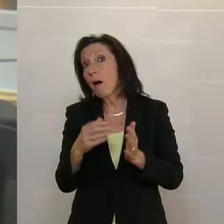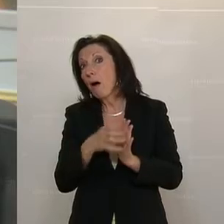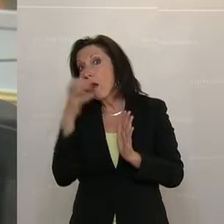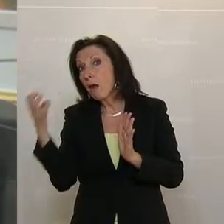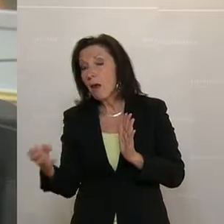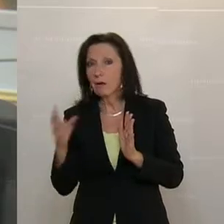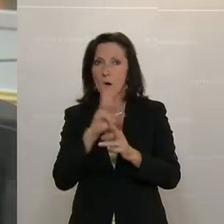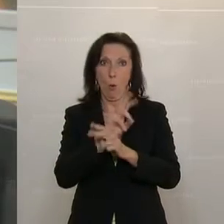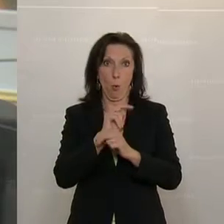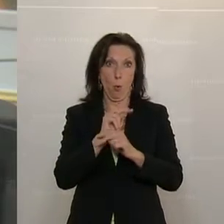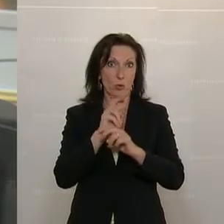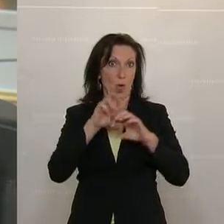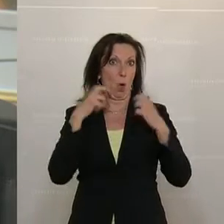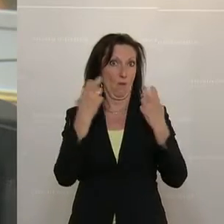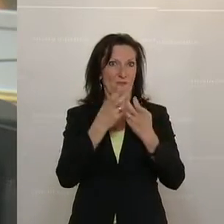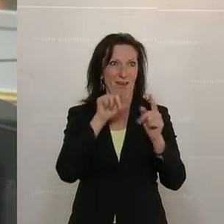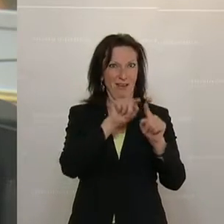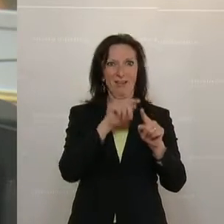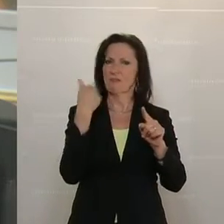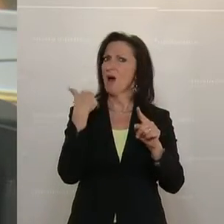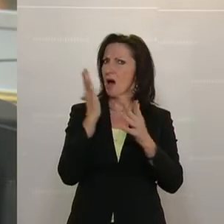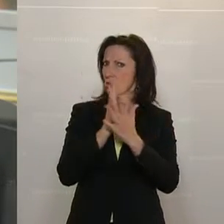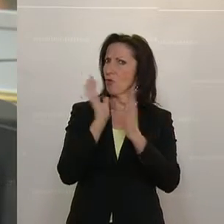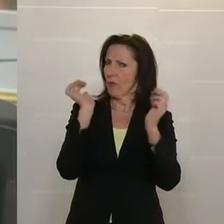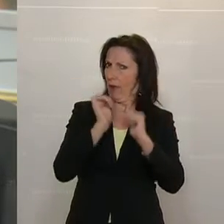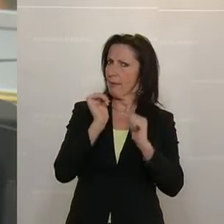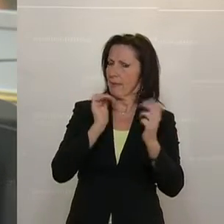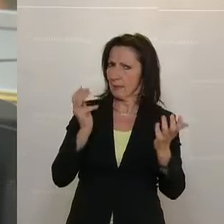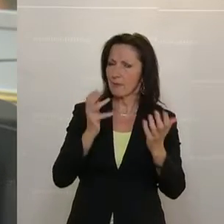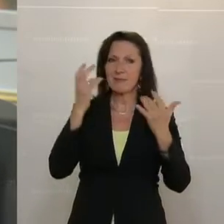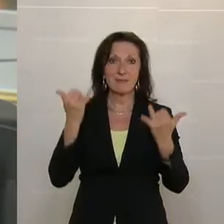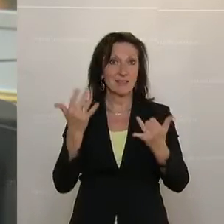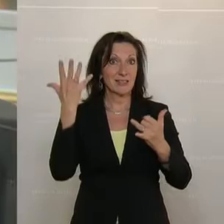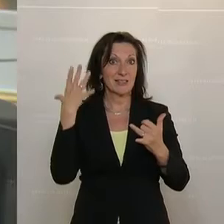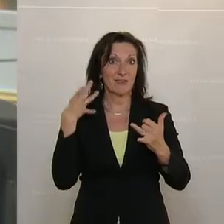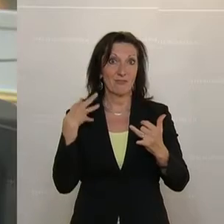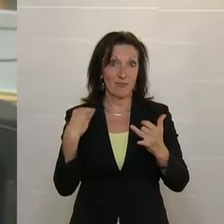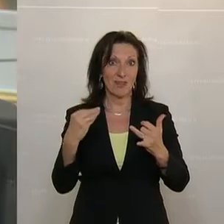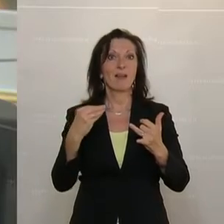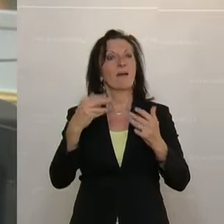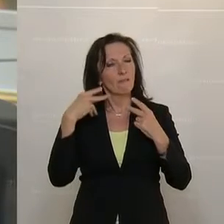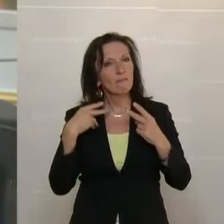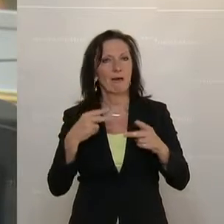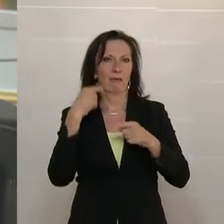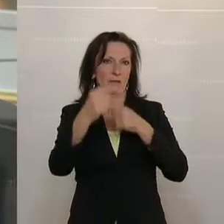im Österreich-Konvent schon eine grundsätzliche Einigung darauf. Jetzt sind wir wieder einen Schritt weiter.